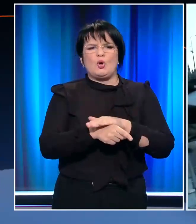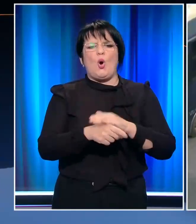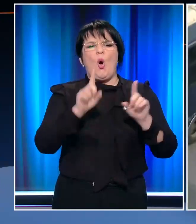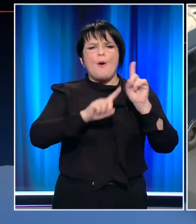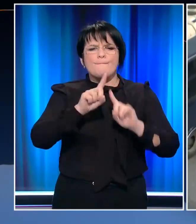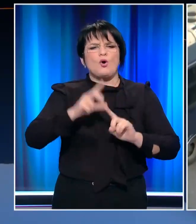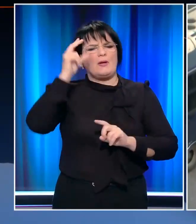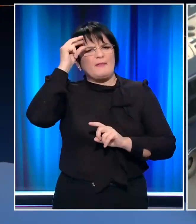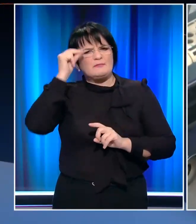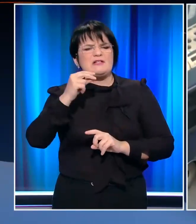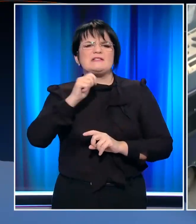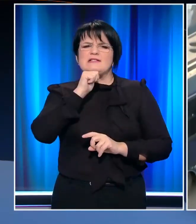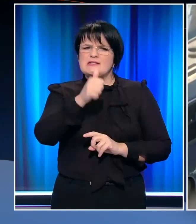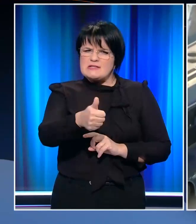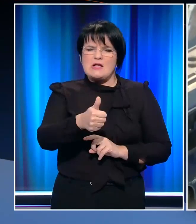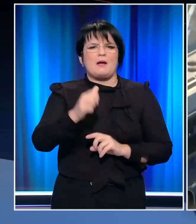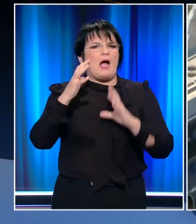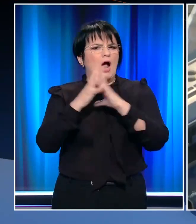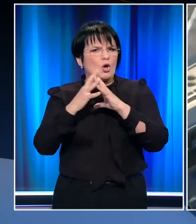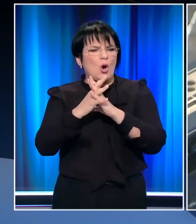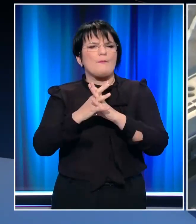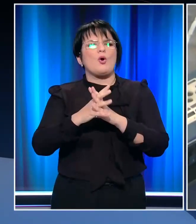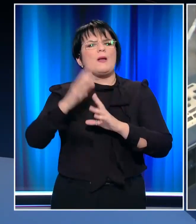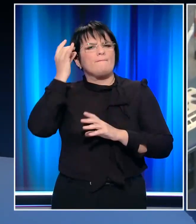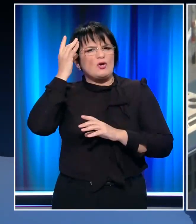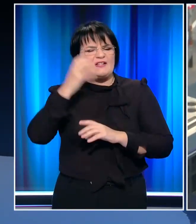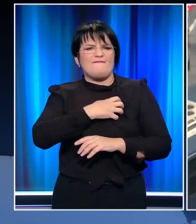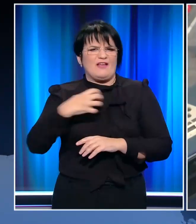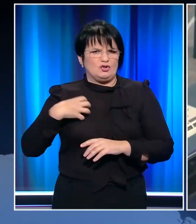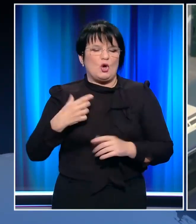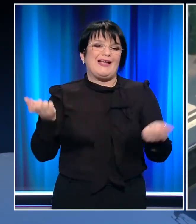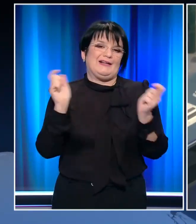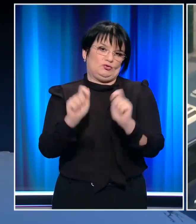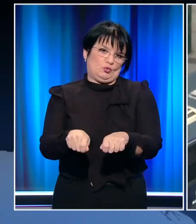Ομόνια, Πανεπιστήμιο, Σύνταγμα, Ακρόπολη, Μοναστηράκη και Βικτόρια.